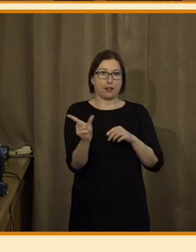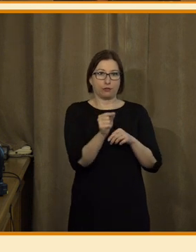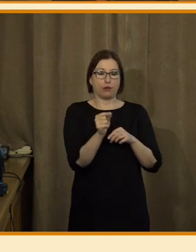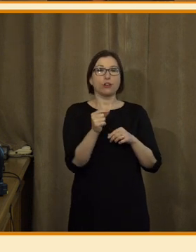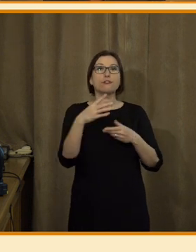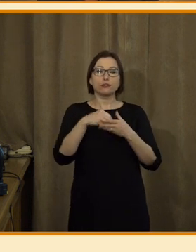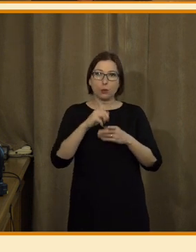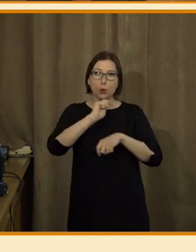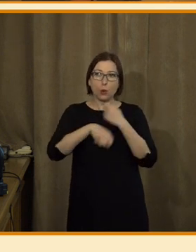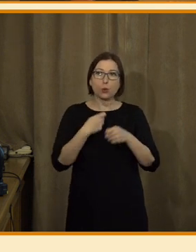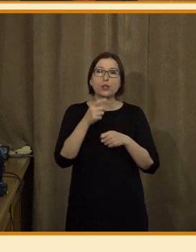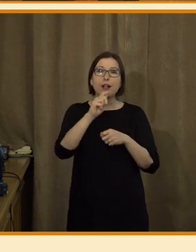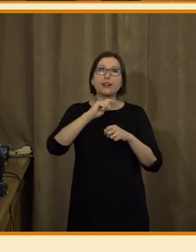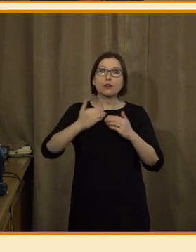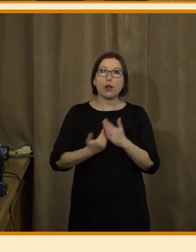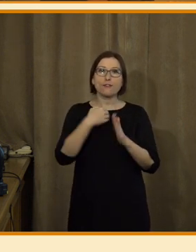systém rozhraní jméně se Edna.